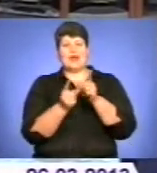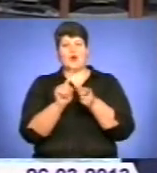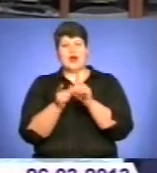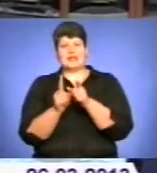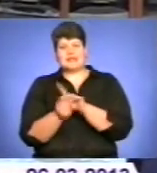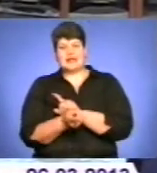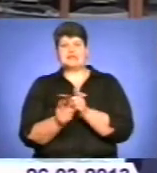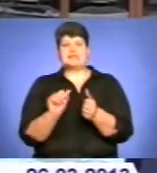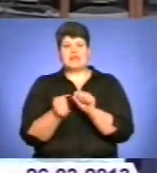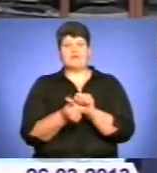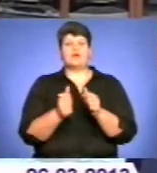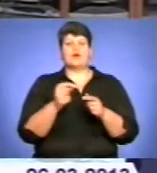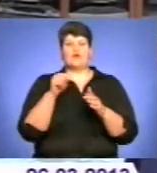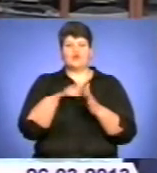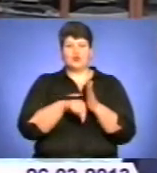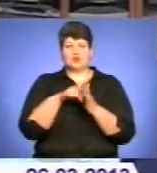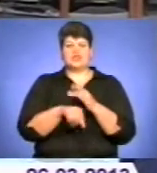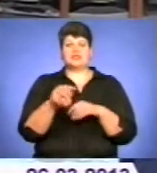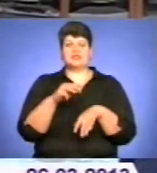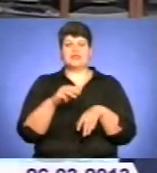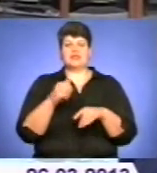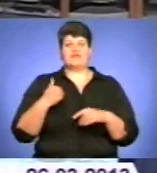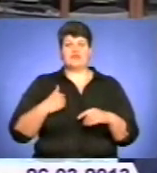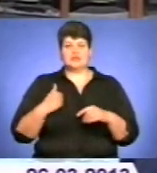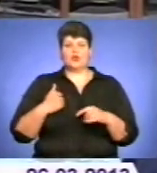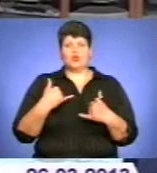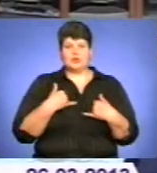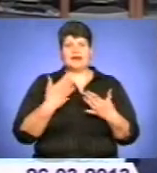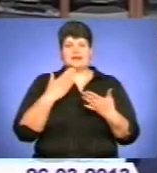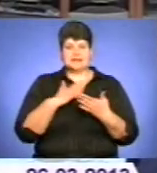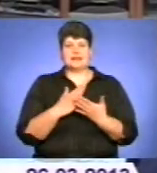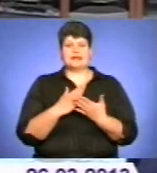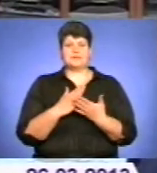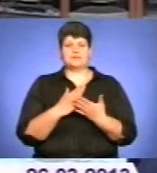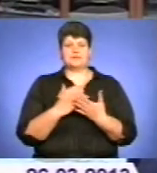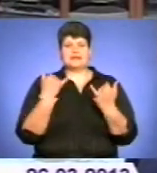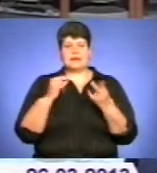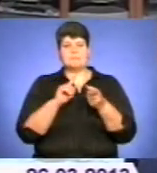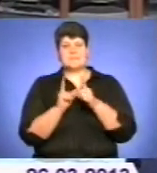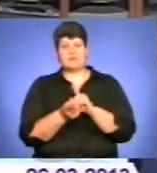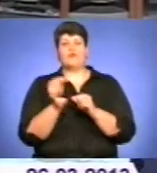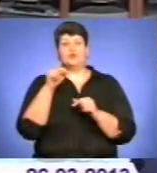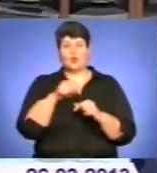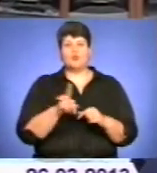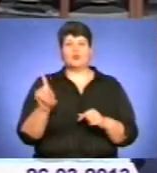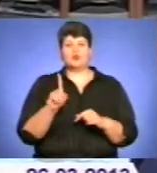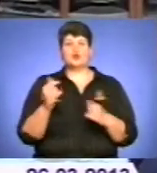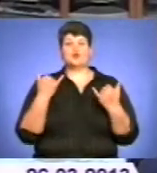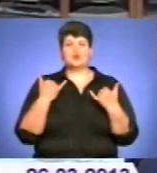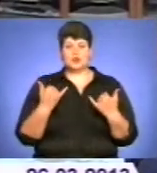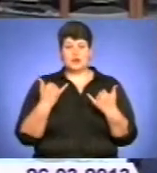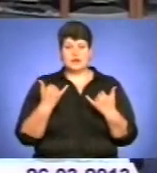внутрішніх військ, загальному міністерству внутрішніх справ. У нас йде зараз перебудова в тому, що зараз